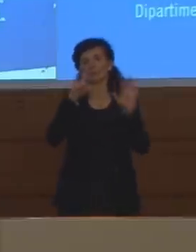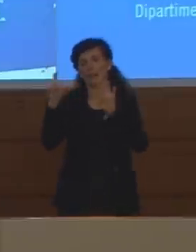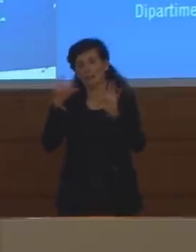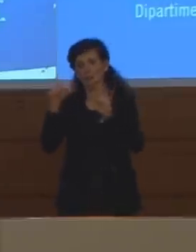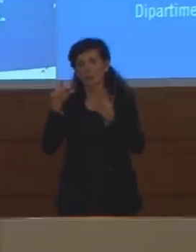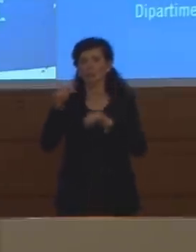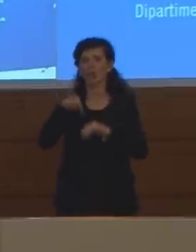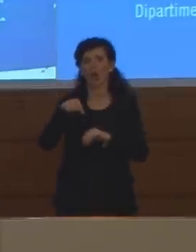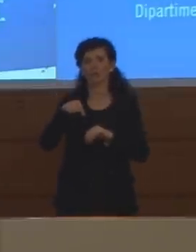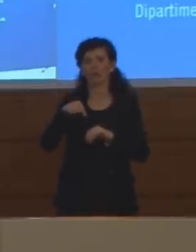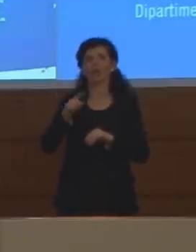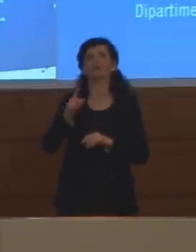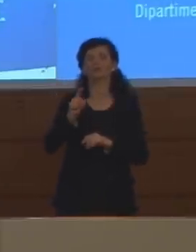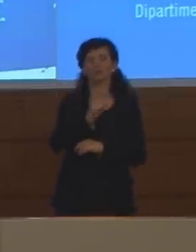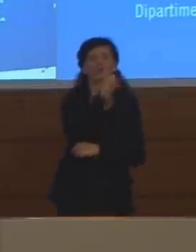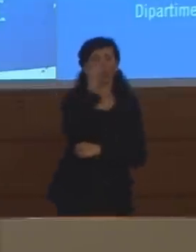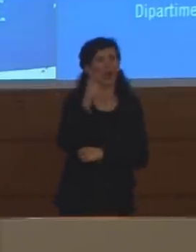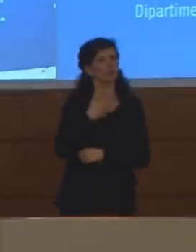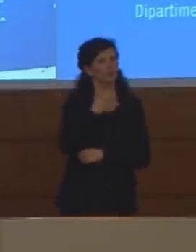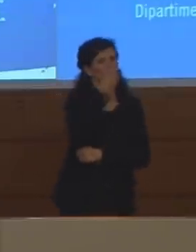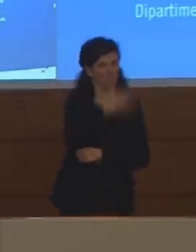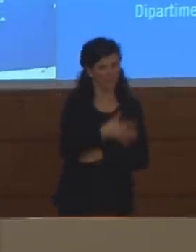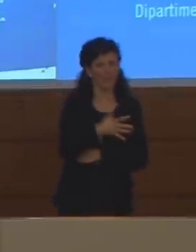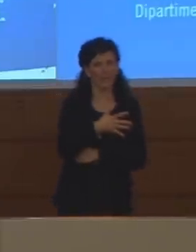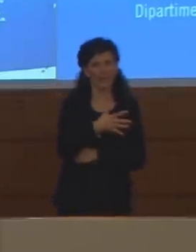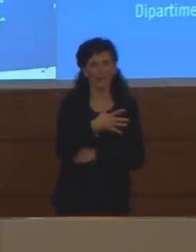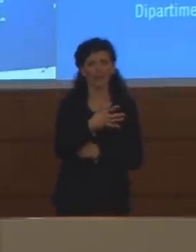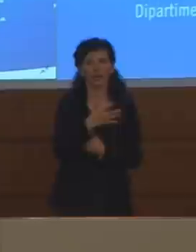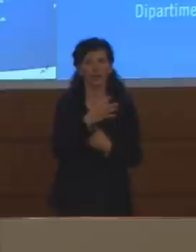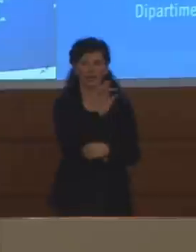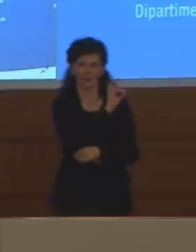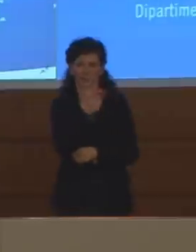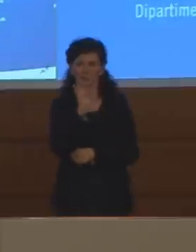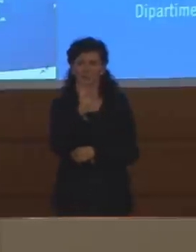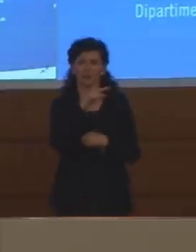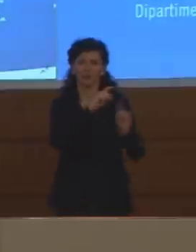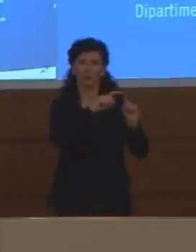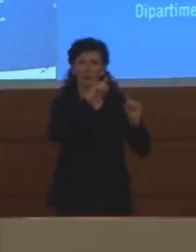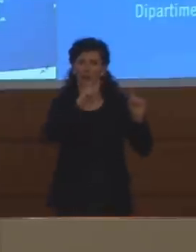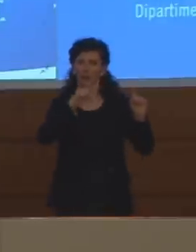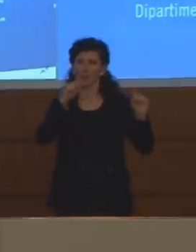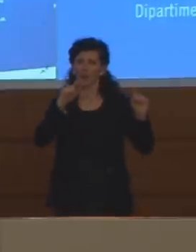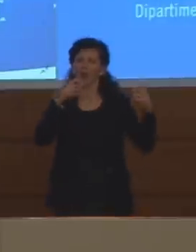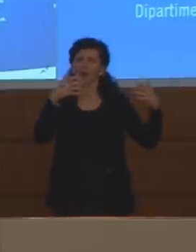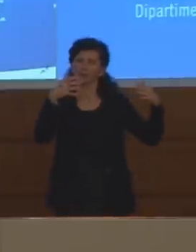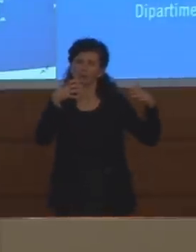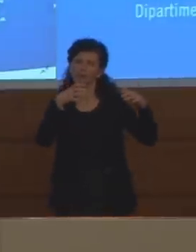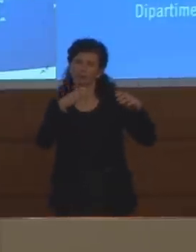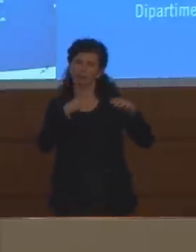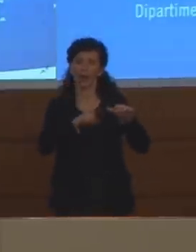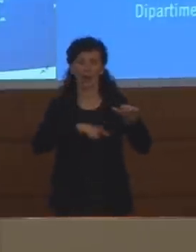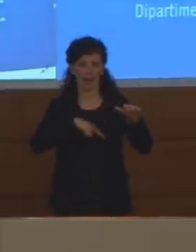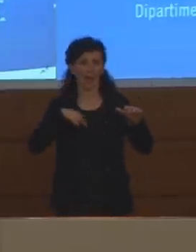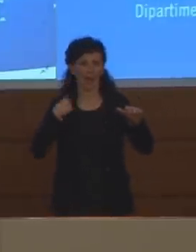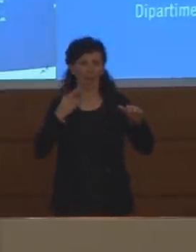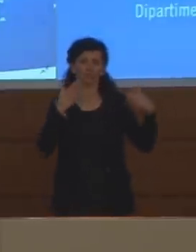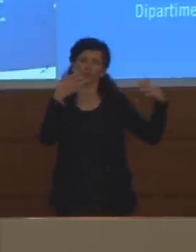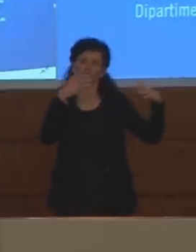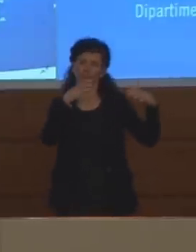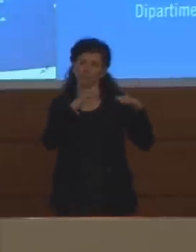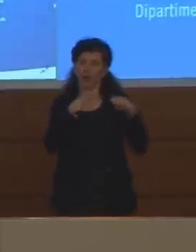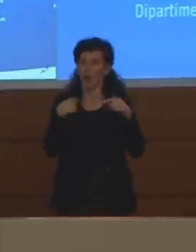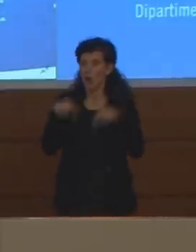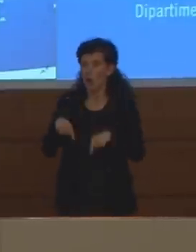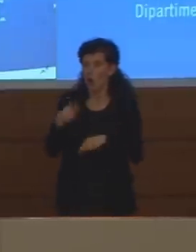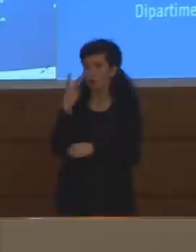abbiamo avuto giornate con mille morti al giorno quindi anche quel trend per quanto lento a mio parere personale sta